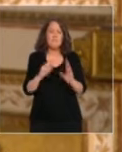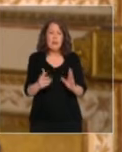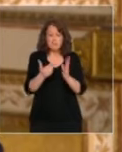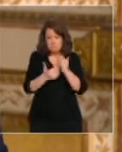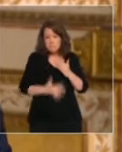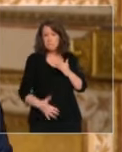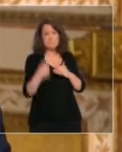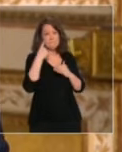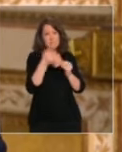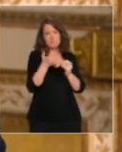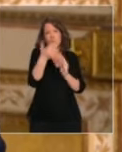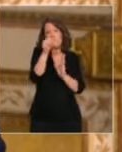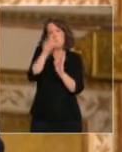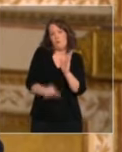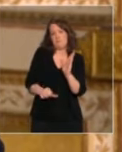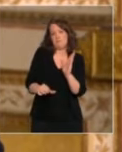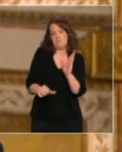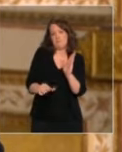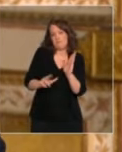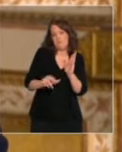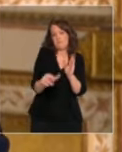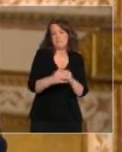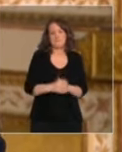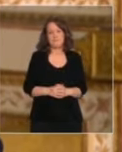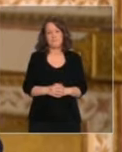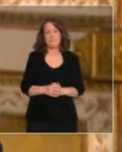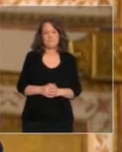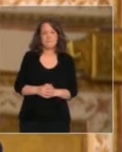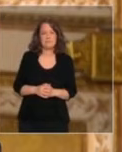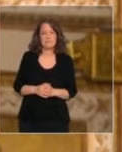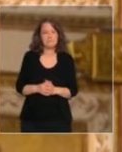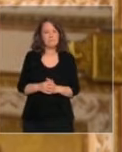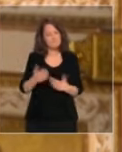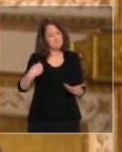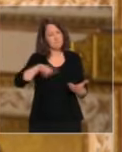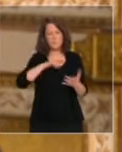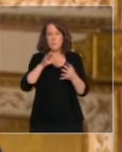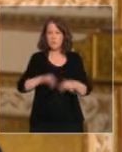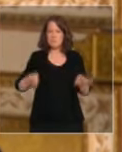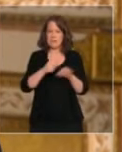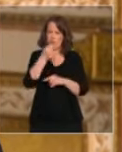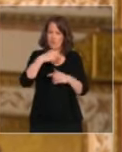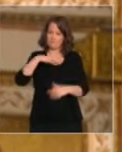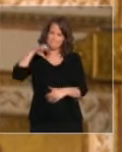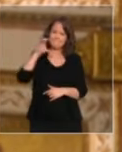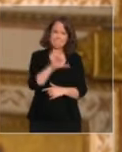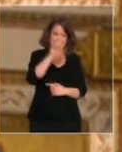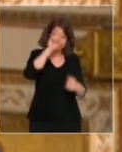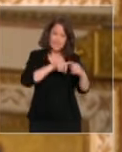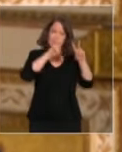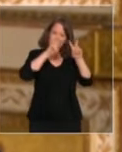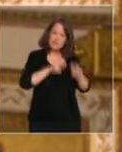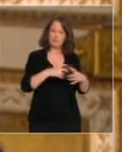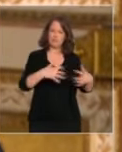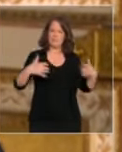en oeuvre. Notre pays investira encore plus massivement dans la recherche et je porterai dans les prochains jours une